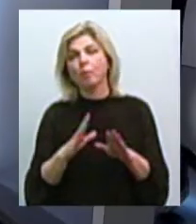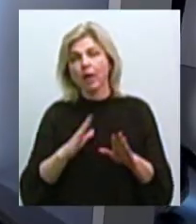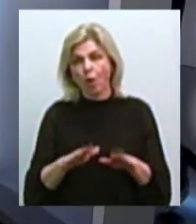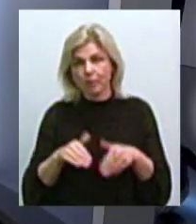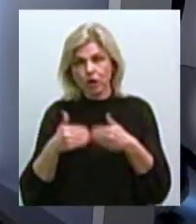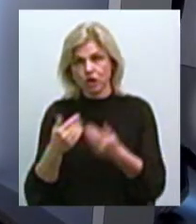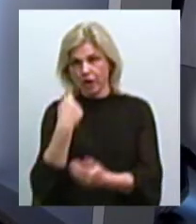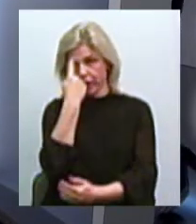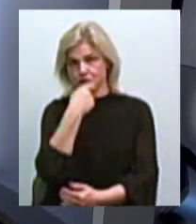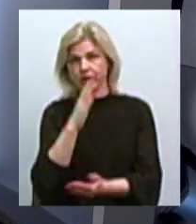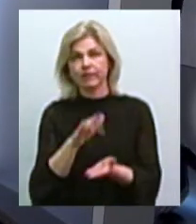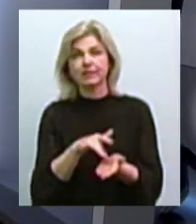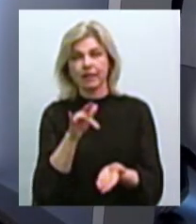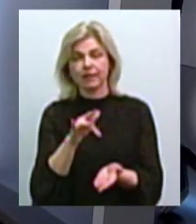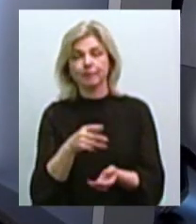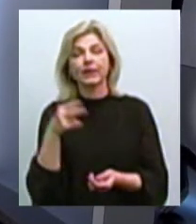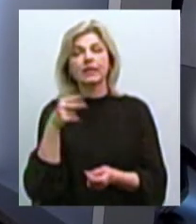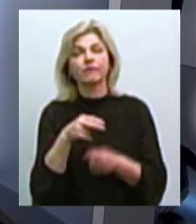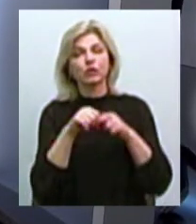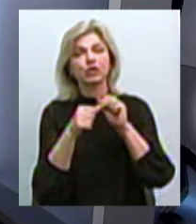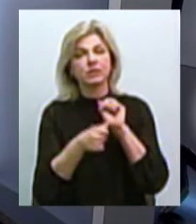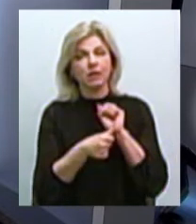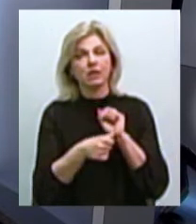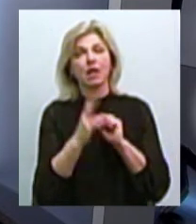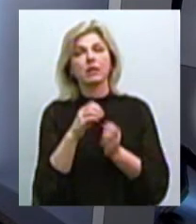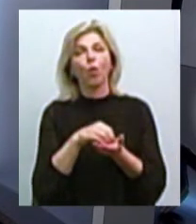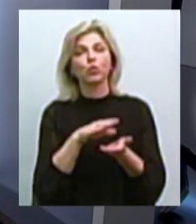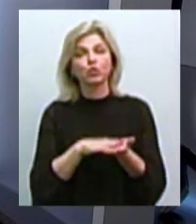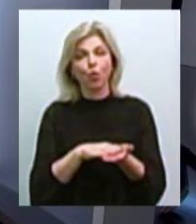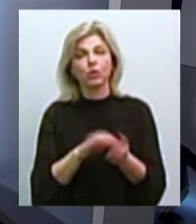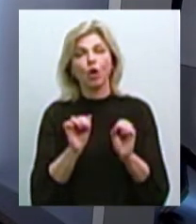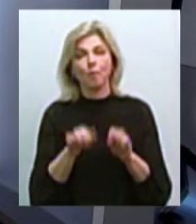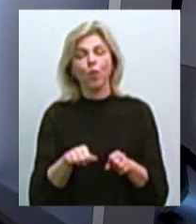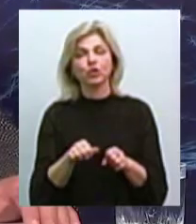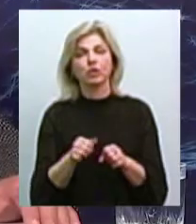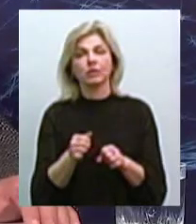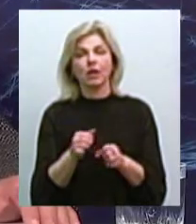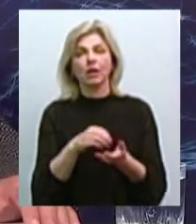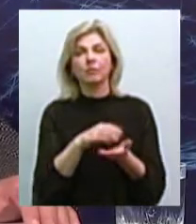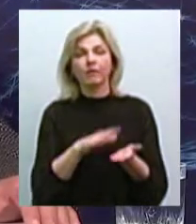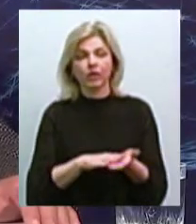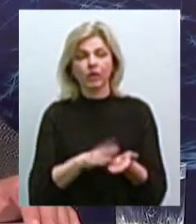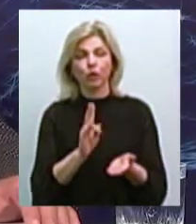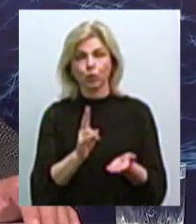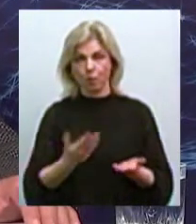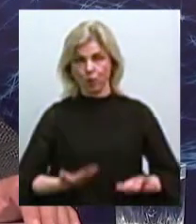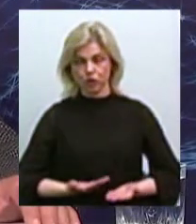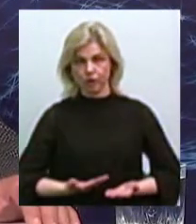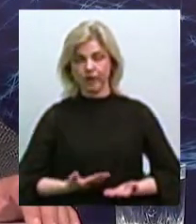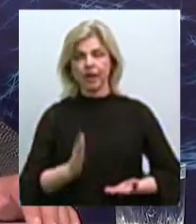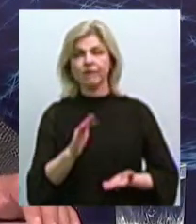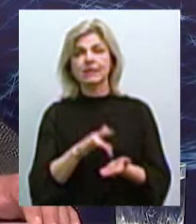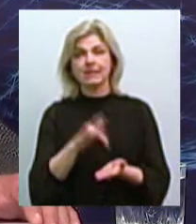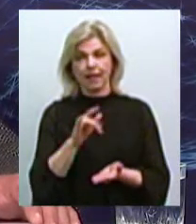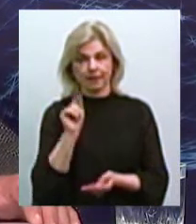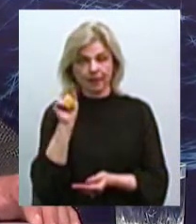2016 року, так як на облік можуть ставати тільки ті, хто безпосередньо проживає в центру інтеграції,